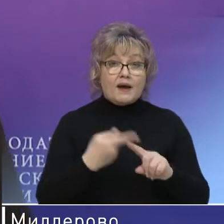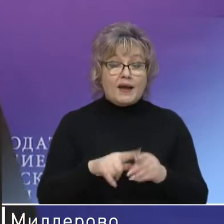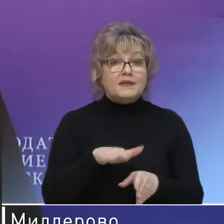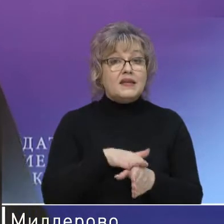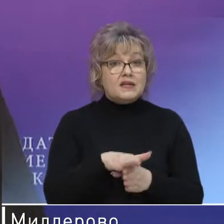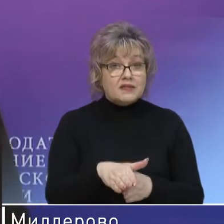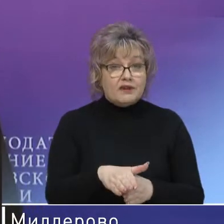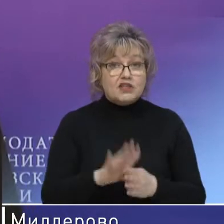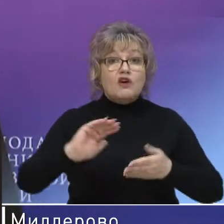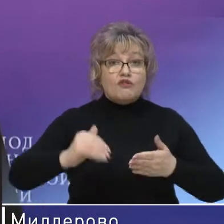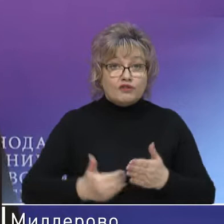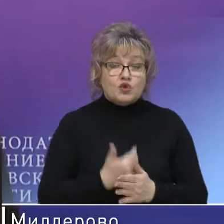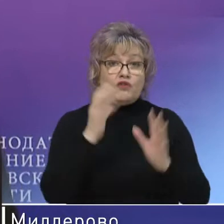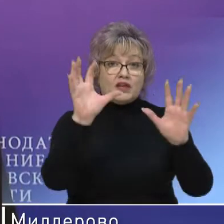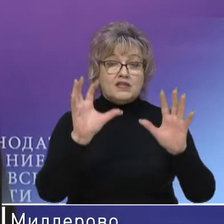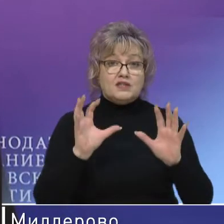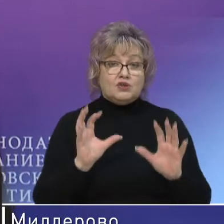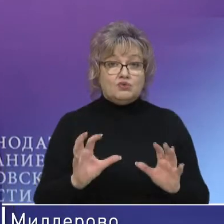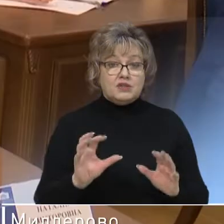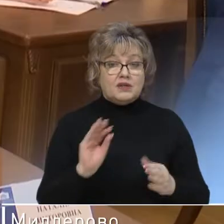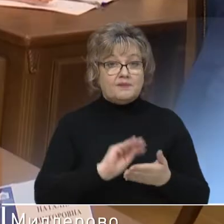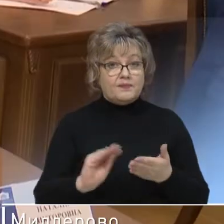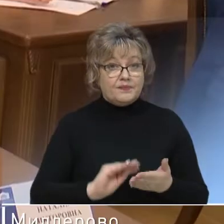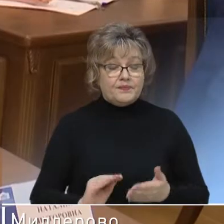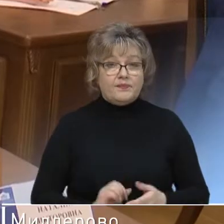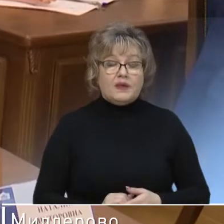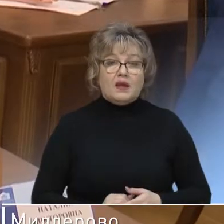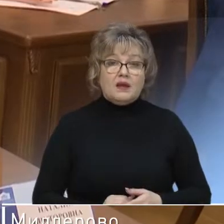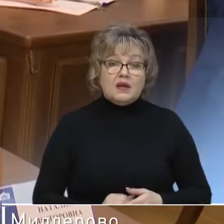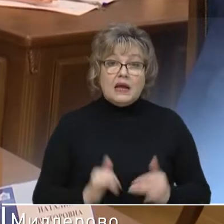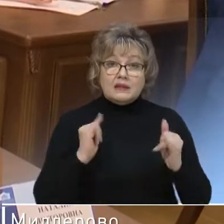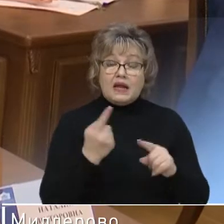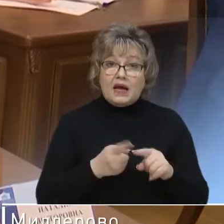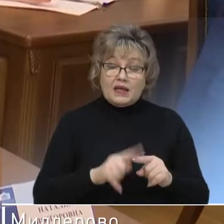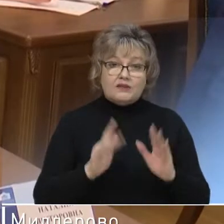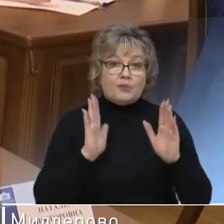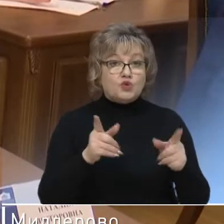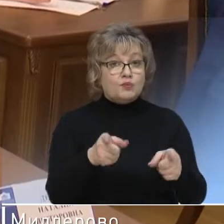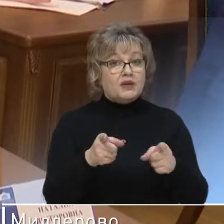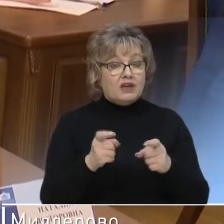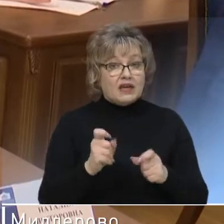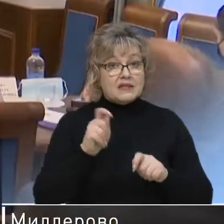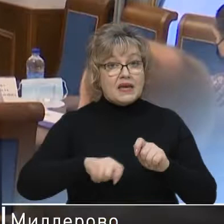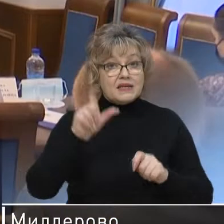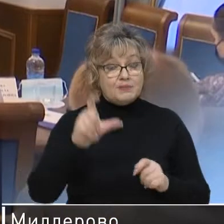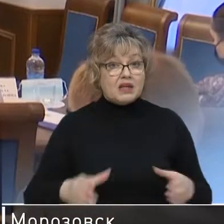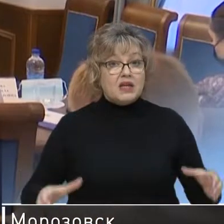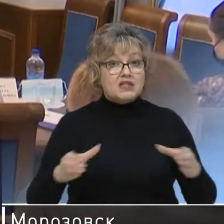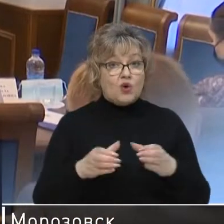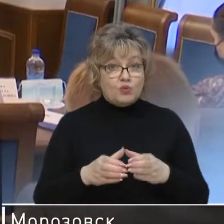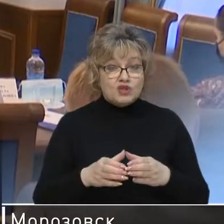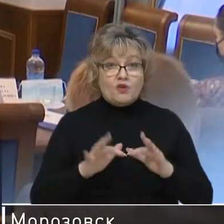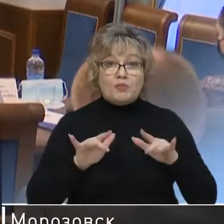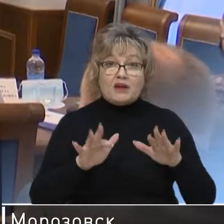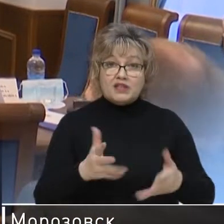реализовать уже в новой конституционной конструкции. Для этого будет привлекаться экспертное сообщество,